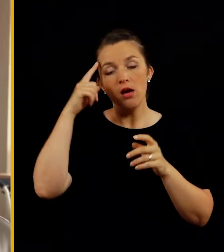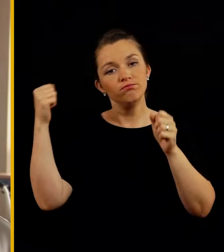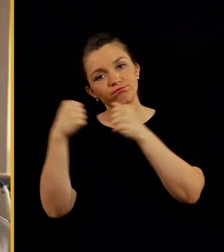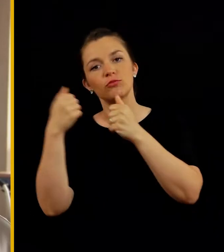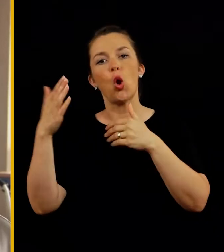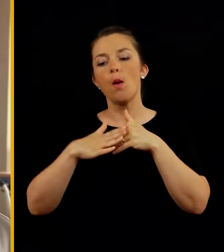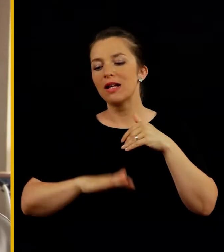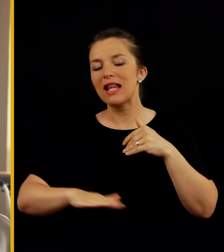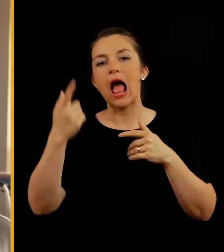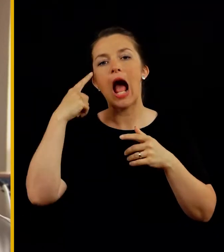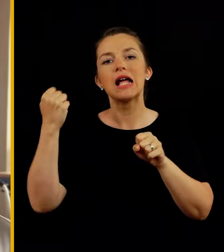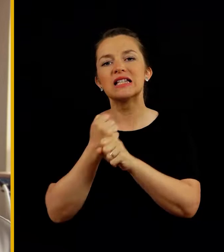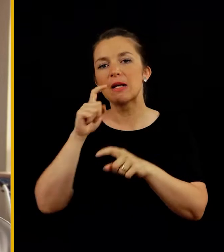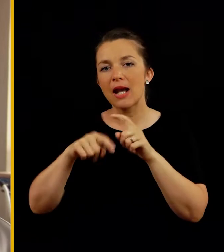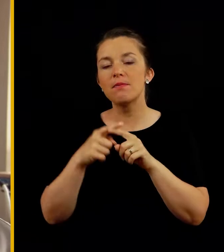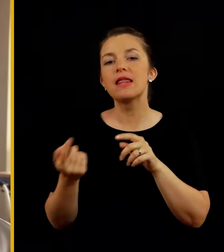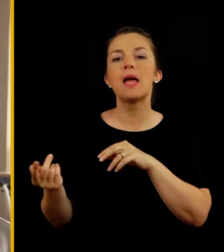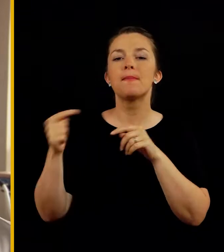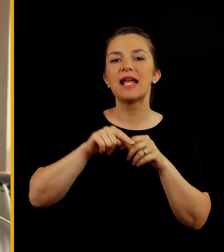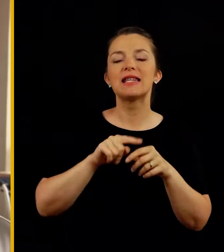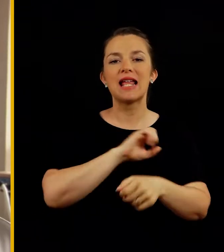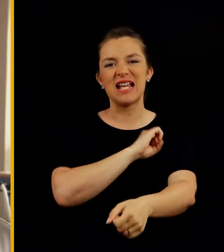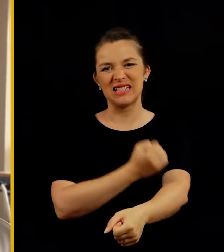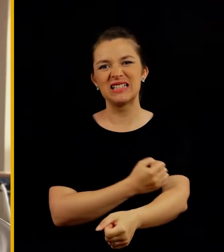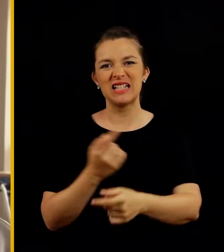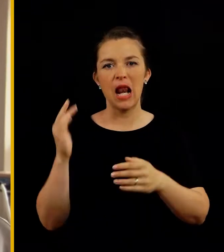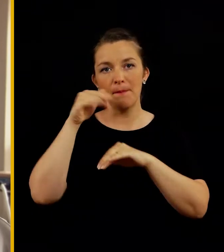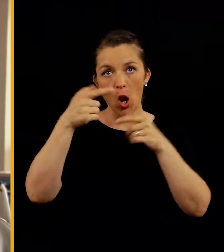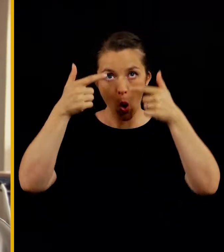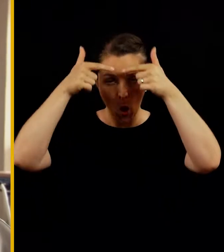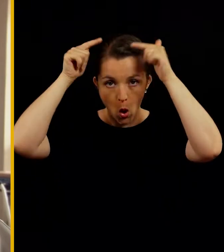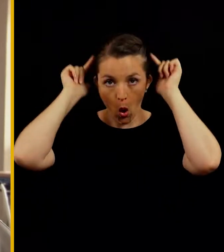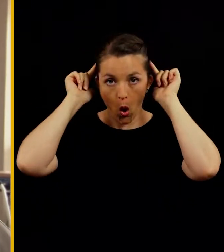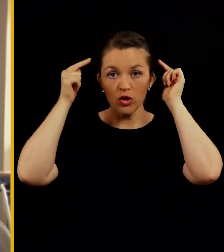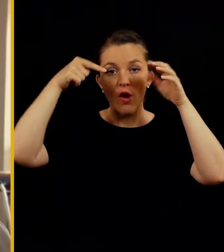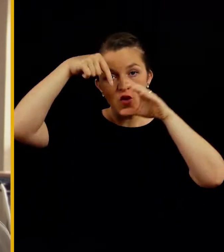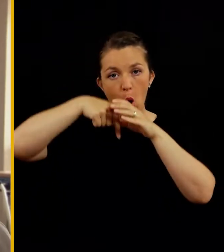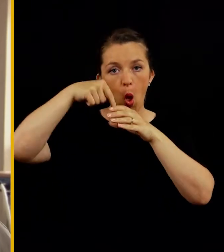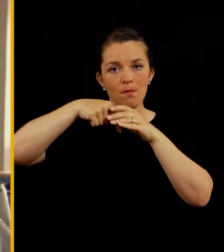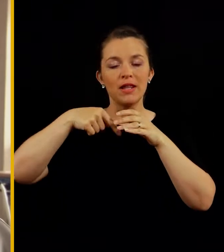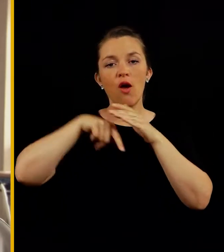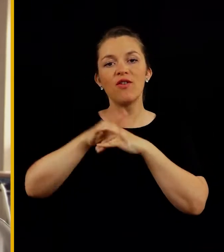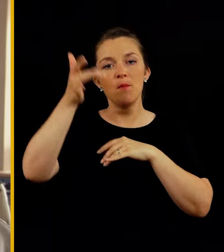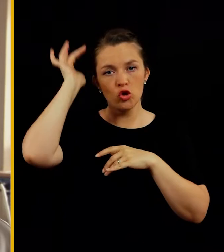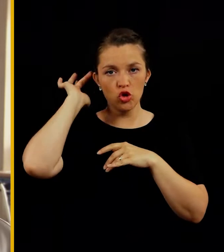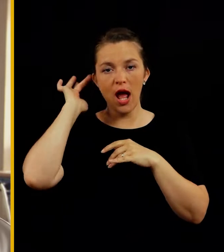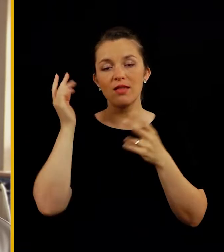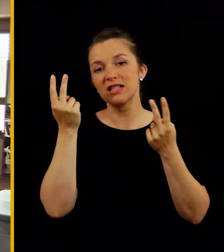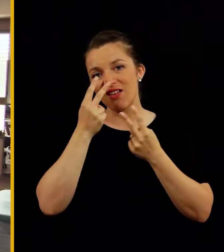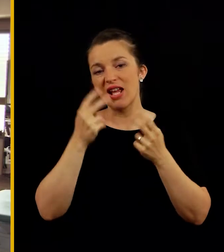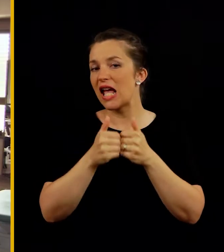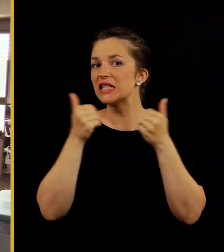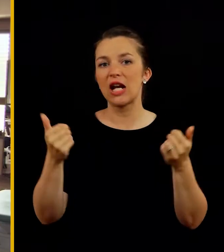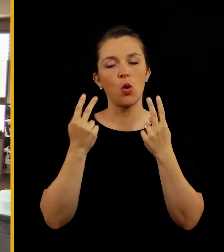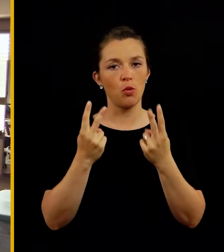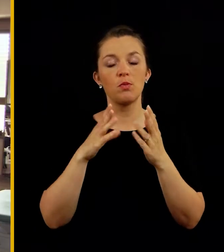glave v trd predmet ali ob tla seveda, da pride do prenosa silnic udarca preko lobanske kosti v globino in v možgo novino.